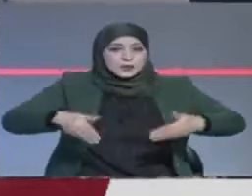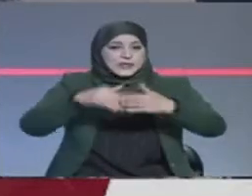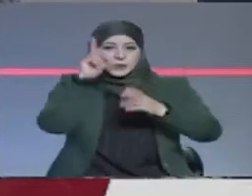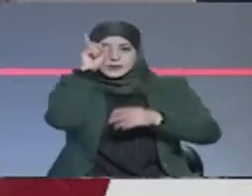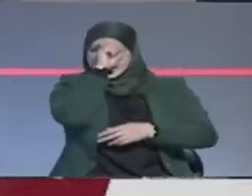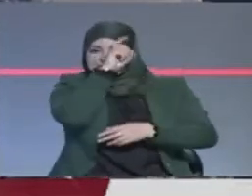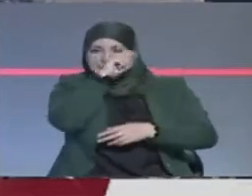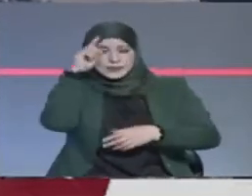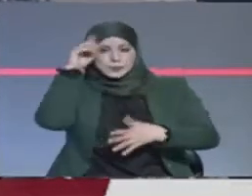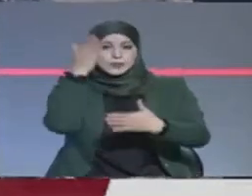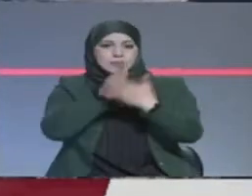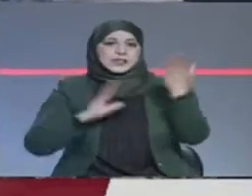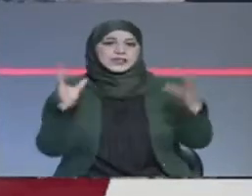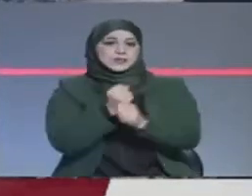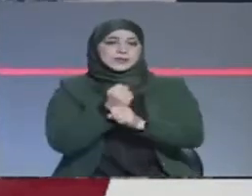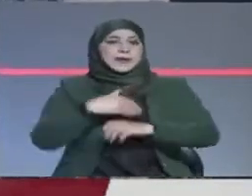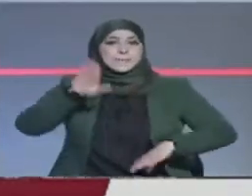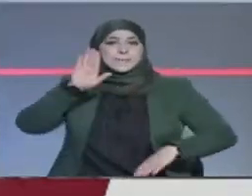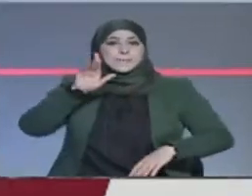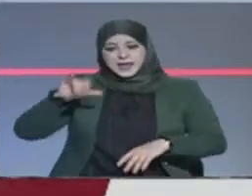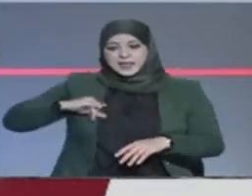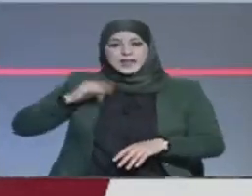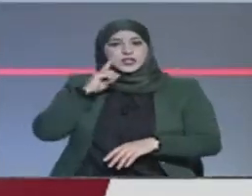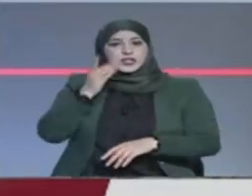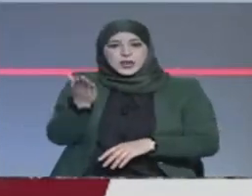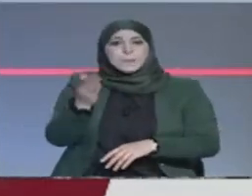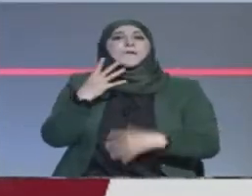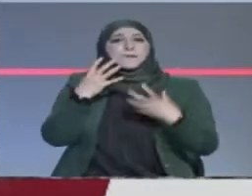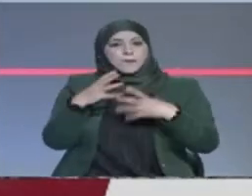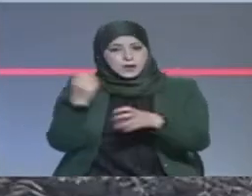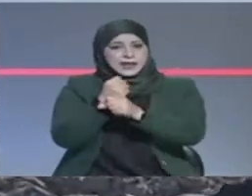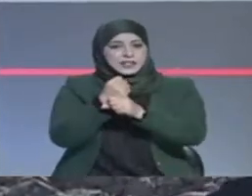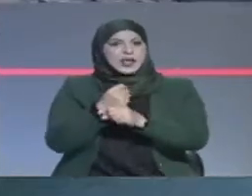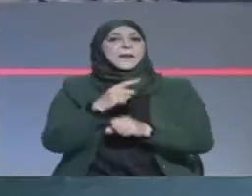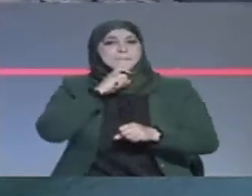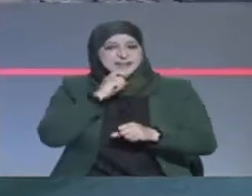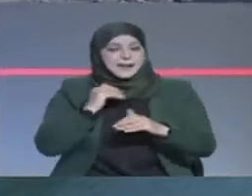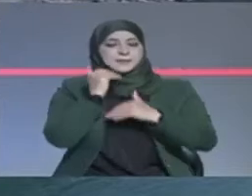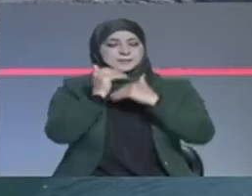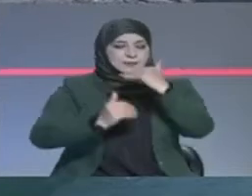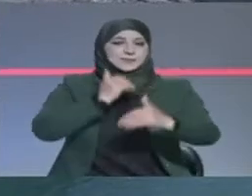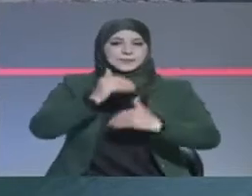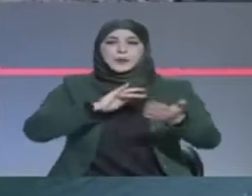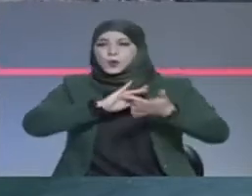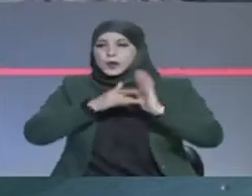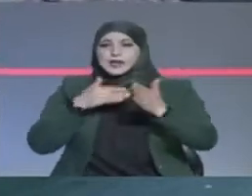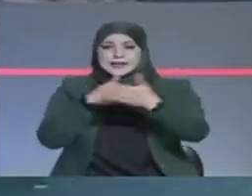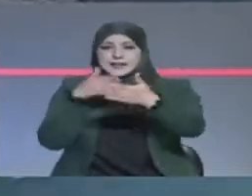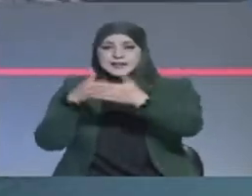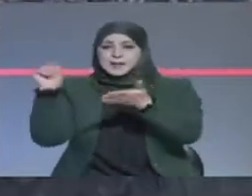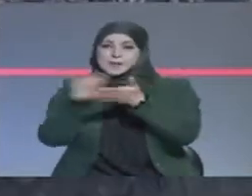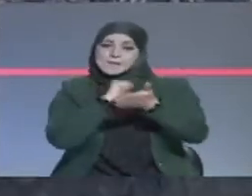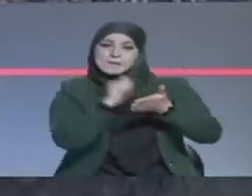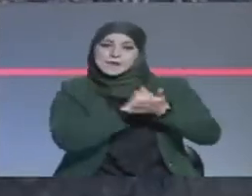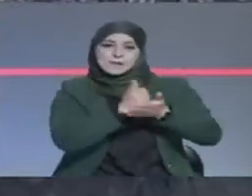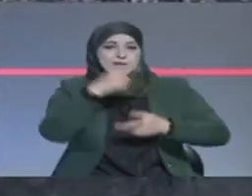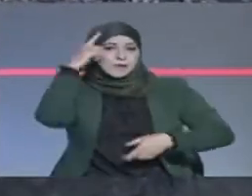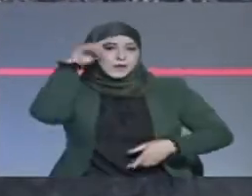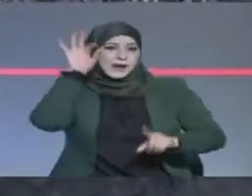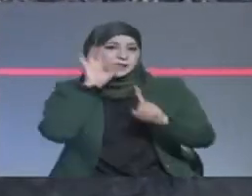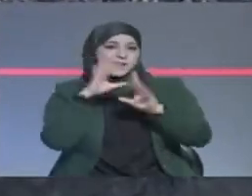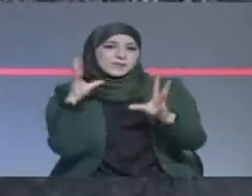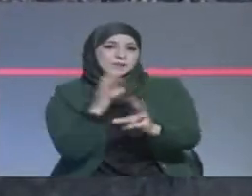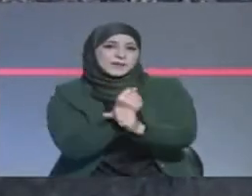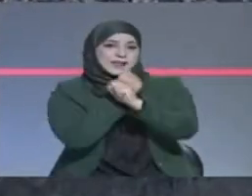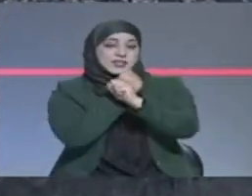المشروع إلى أن هذا الشاب لا يزال متشبثا بأمل النجاح ومتحديا كل الصعاب من أجل مواصلة الطريق نحو